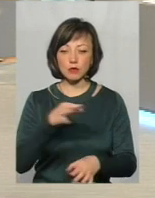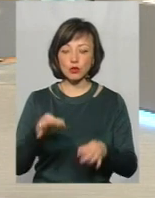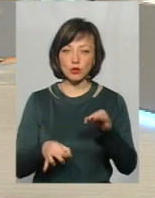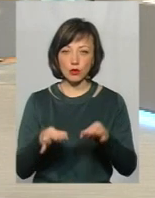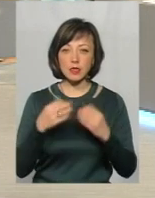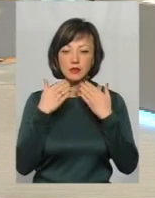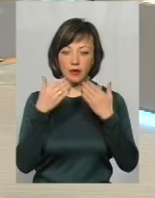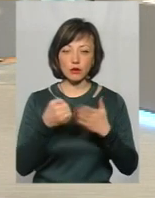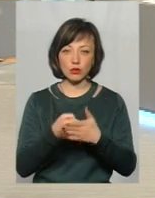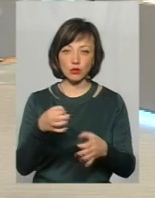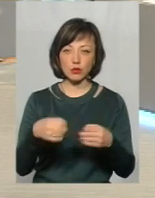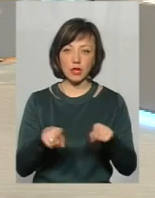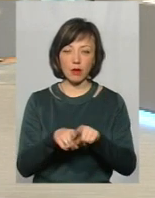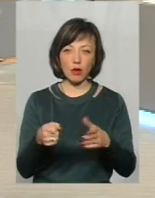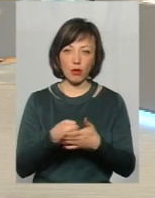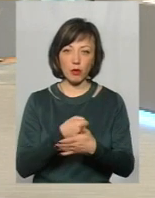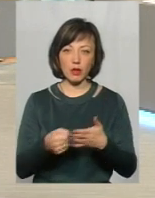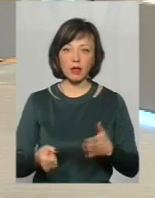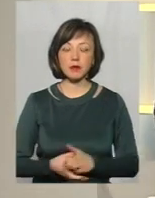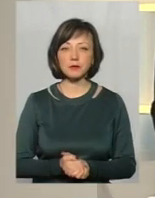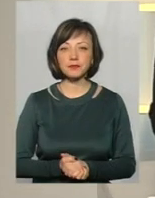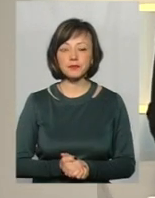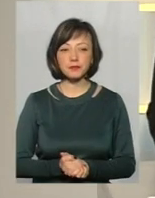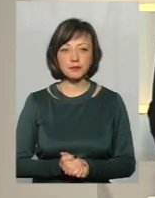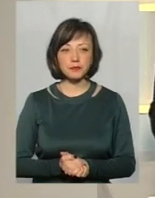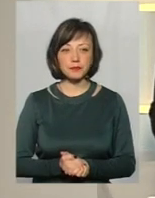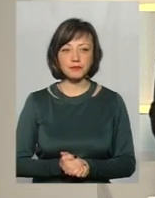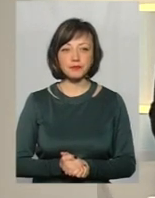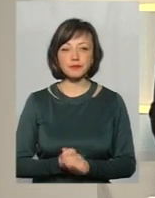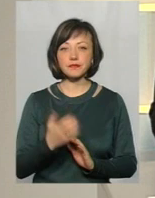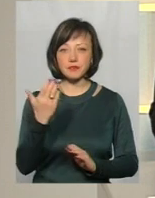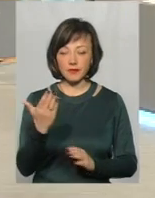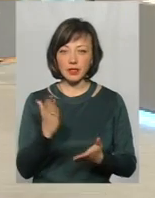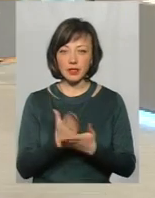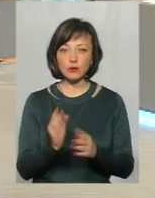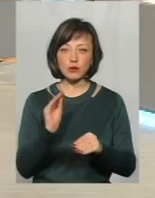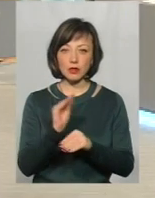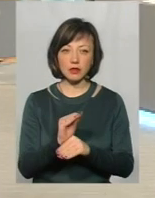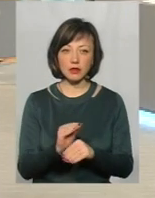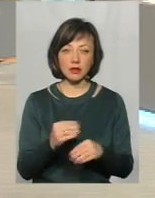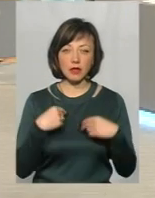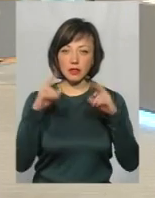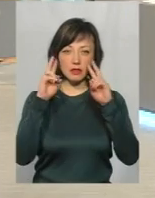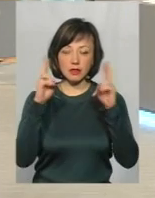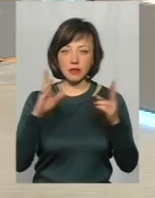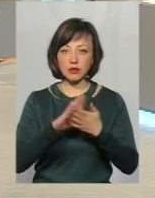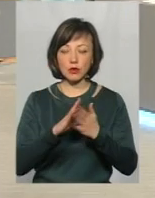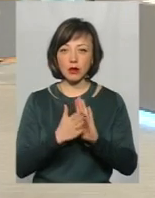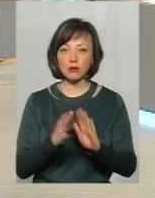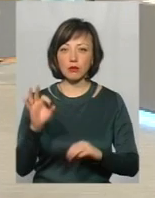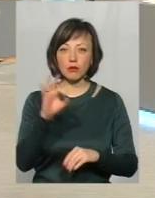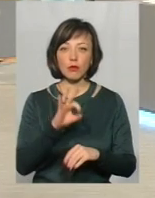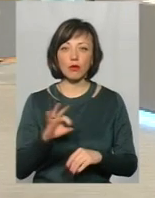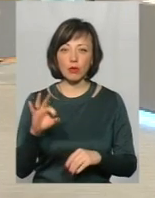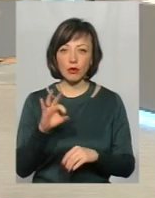відповідно, звернення до суду з такими клопотаннями. Дякую, пане Антоне. Є вас що додати? Ні, взагалі, не володію ситуацією. Мається на увазі